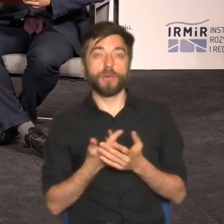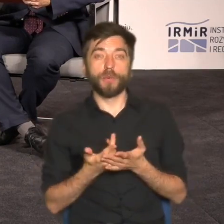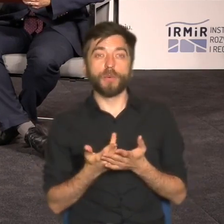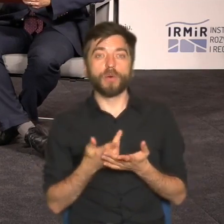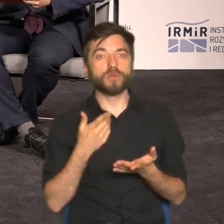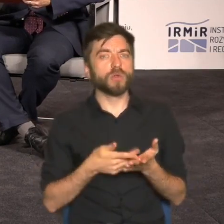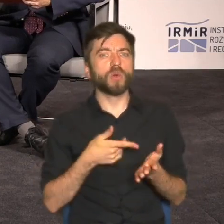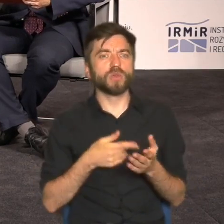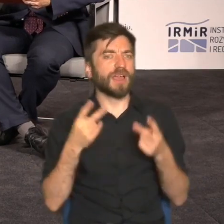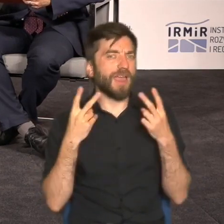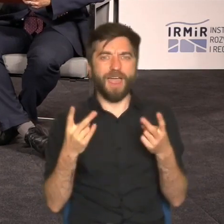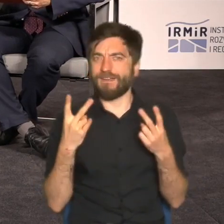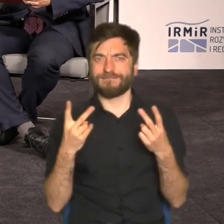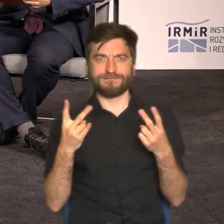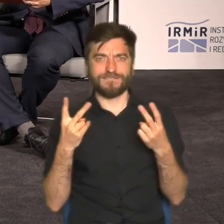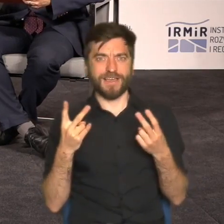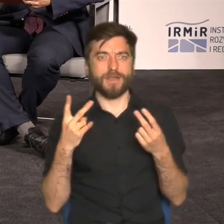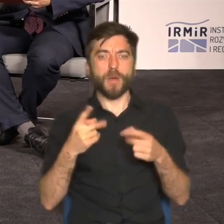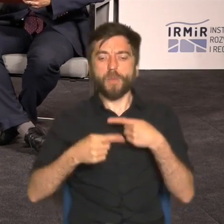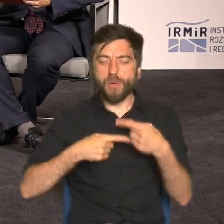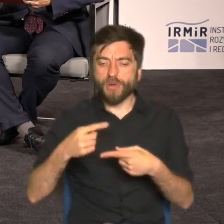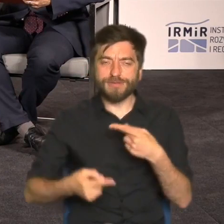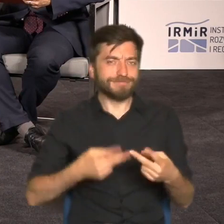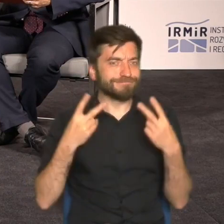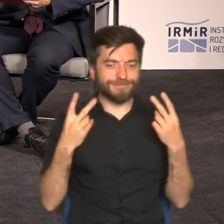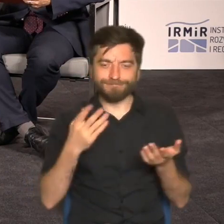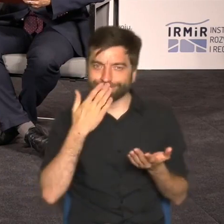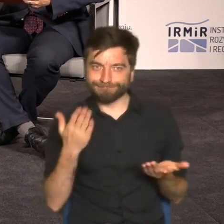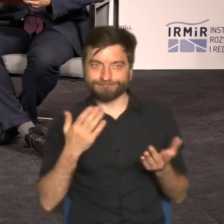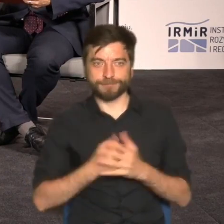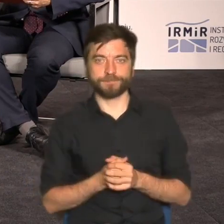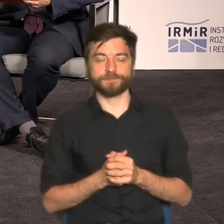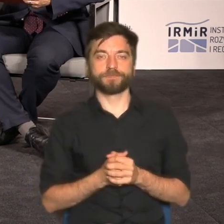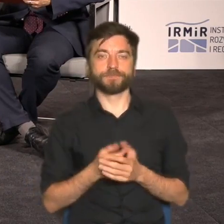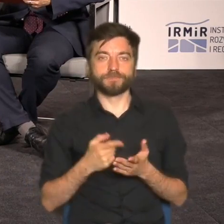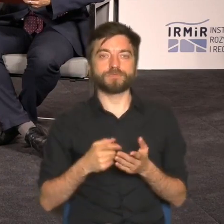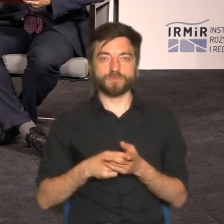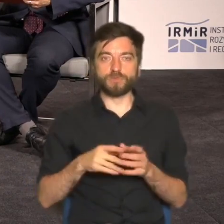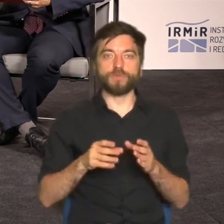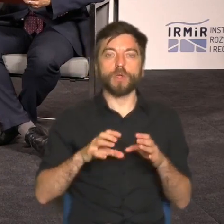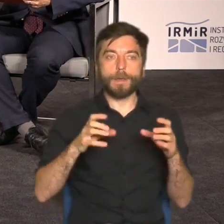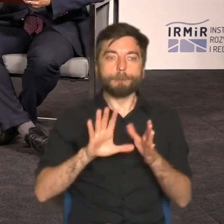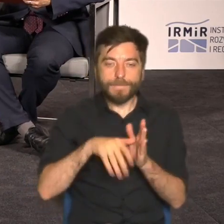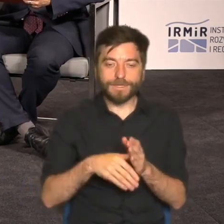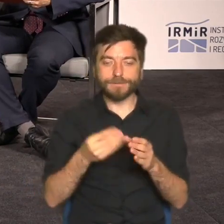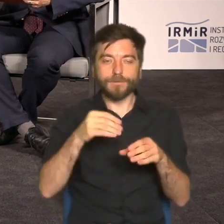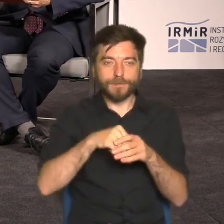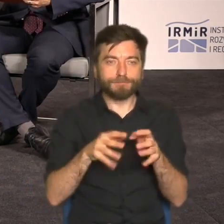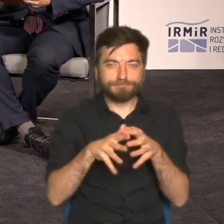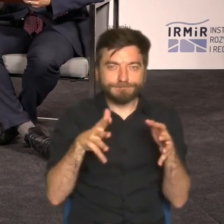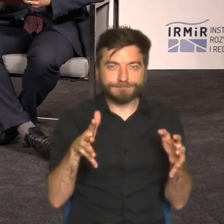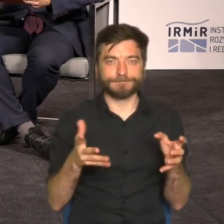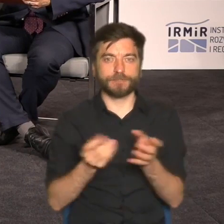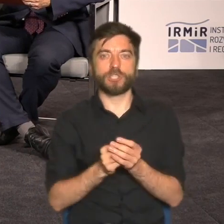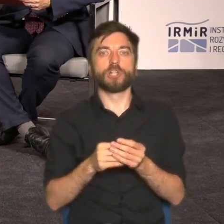dominujące, najważniejsze procesy związane z urbanizacją i rozwojem przestrzennym w